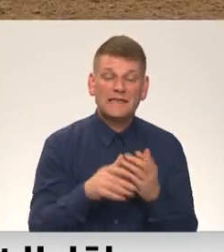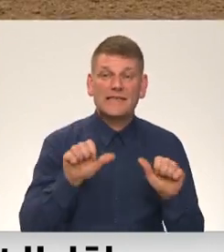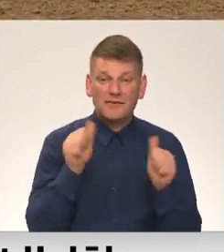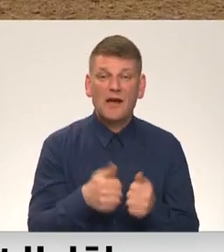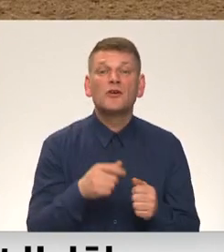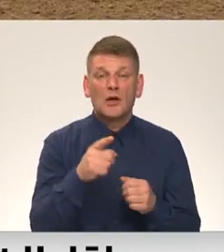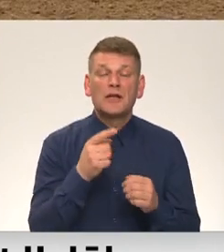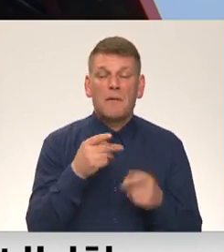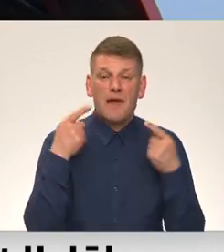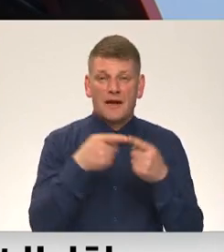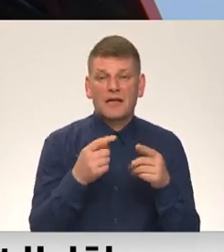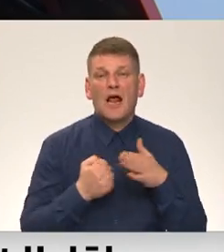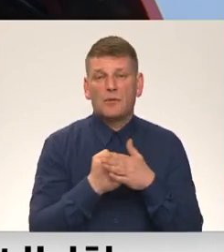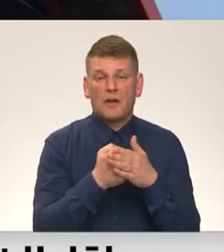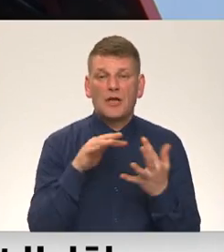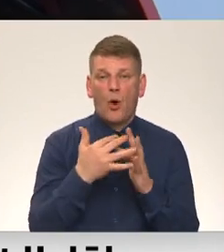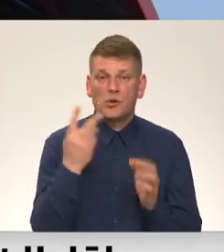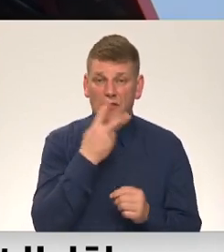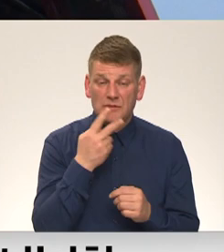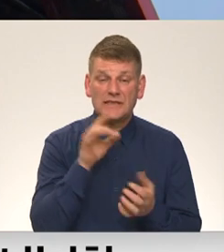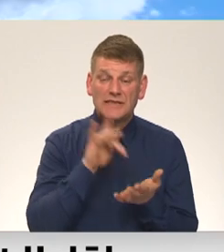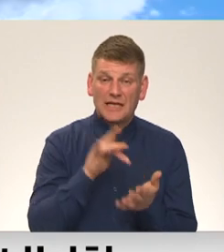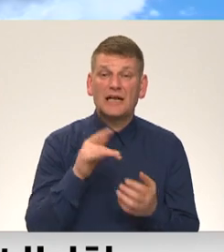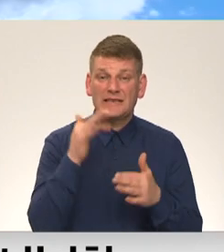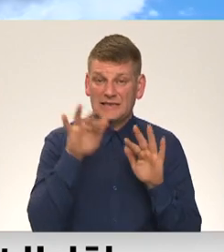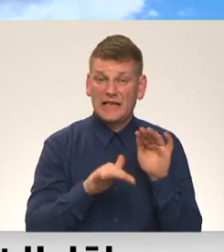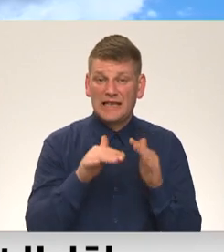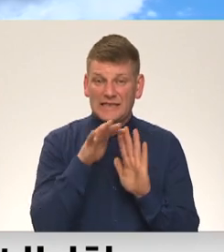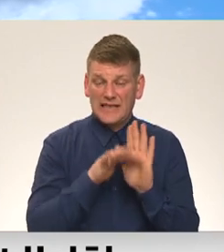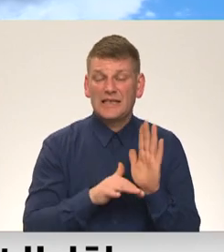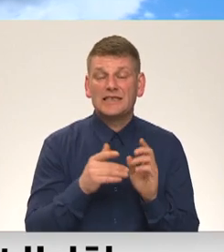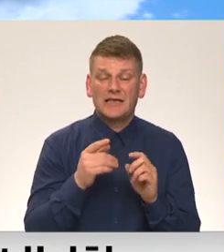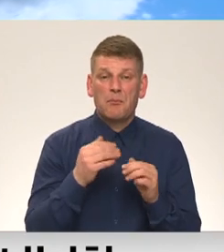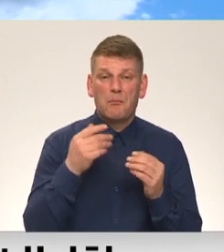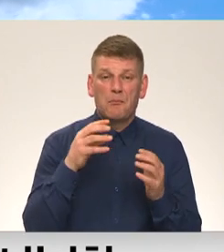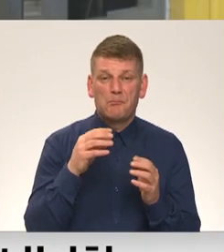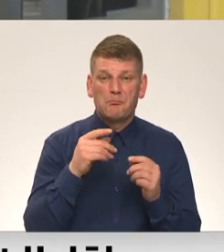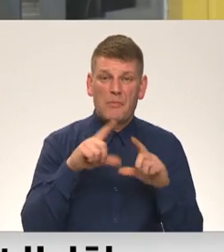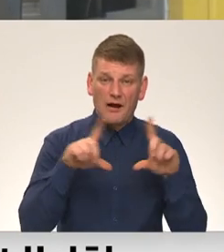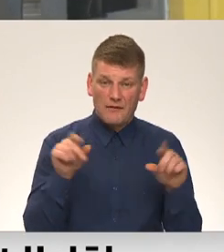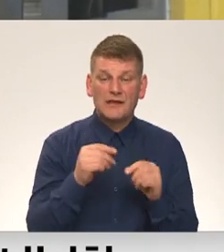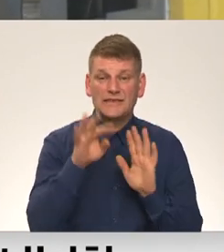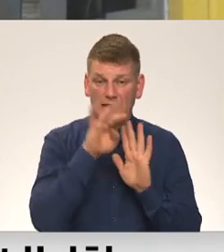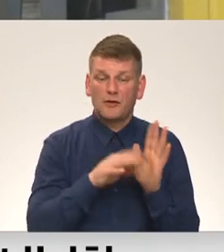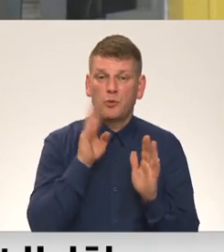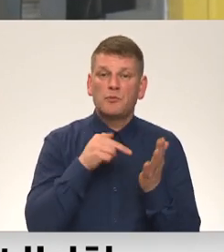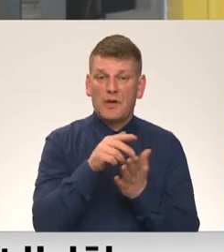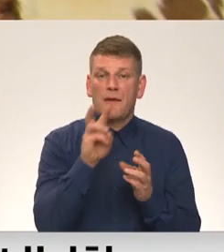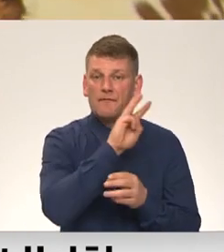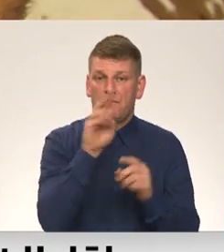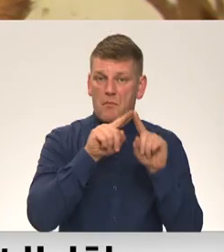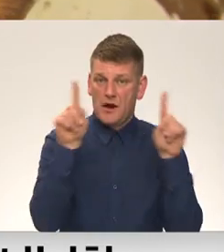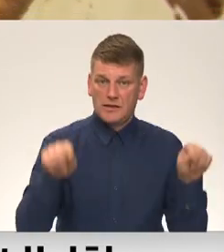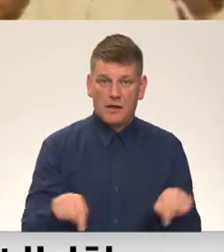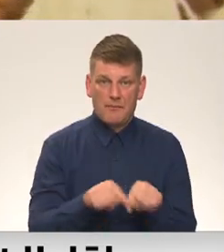mērķauts atbalsts lauksaimniecībām. Centrālās stats tiks pārvaldes apkopotai dati būs publiski pieejami pārvaldes mājaslapā. Dāvids